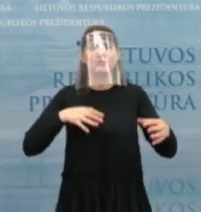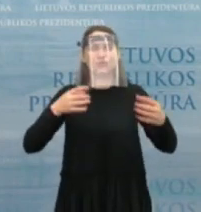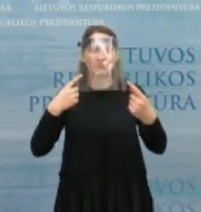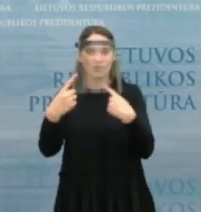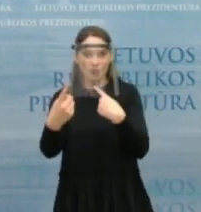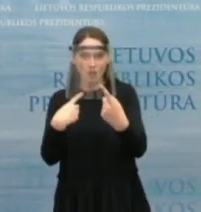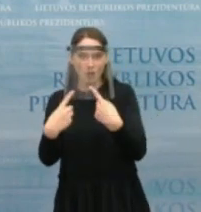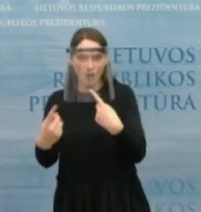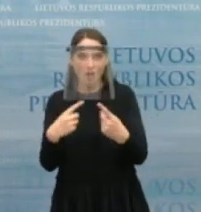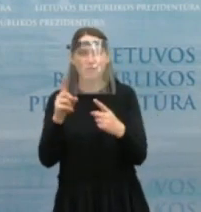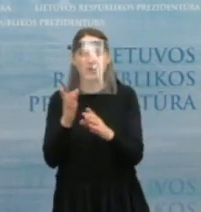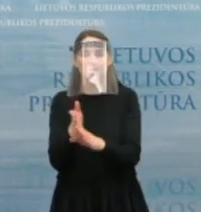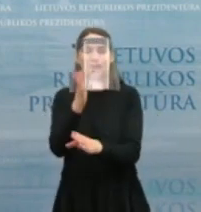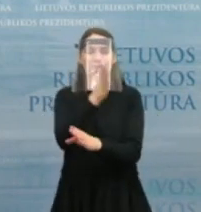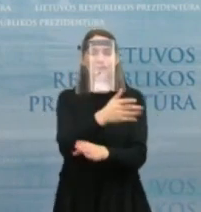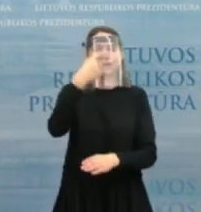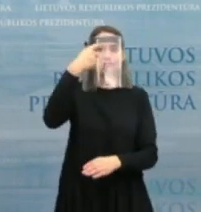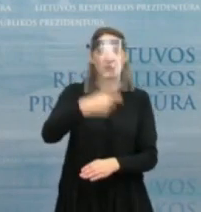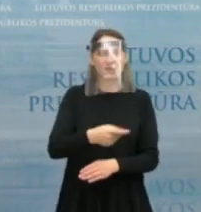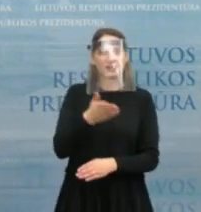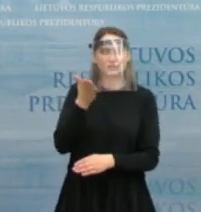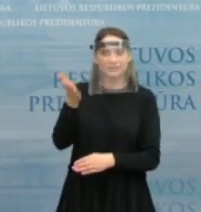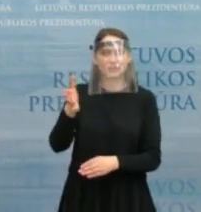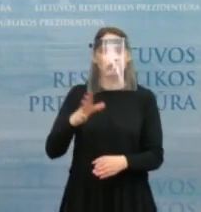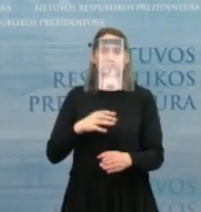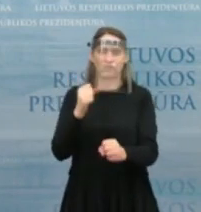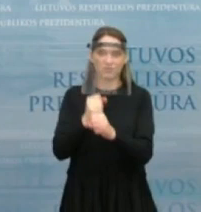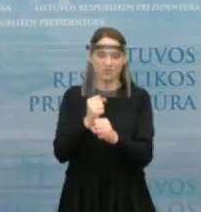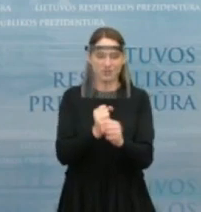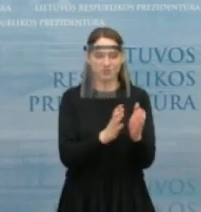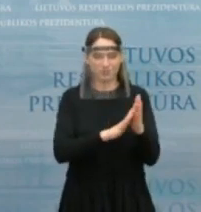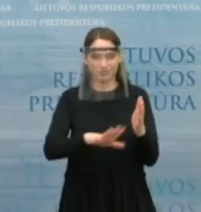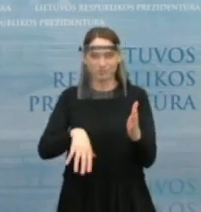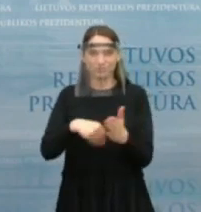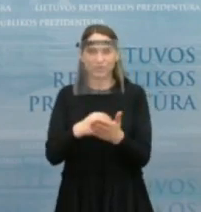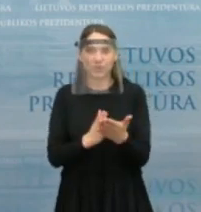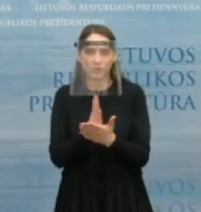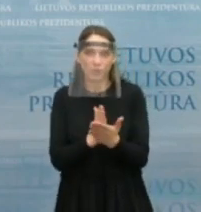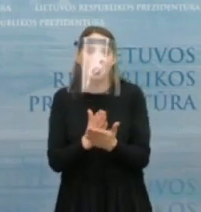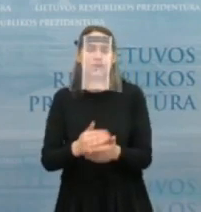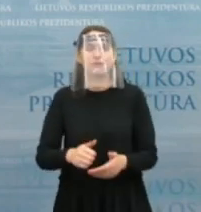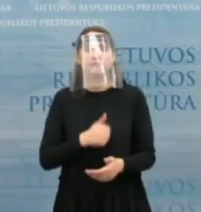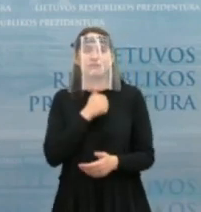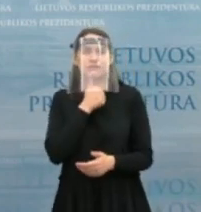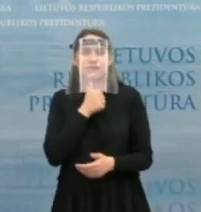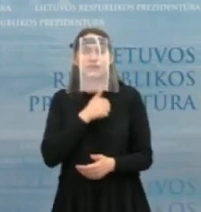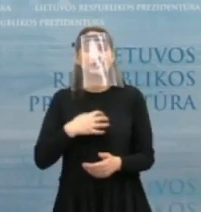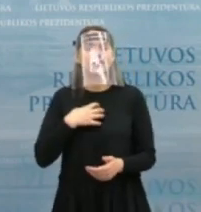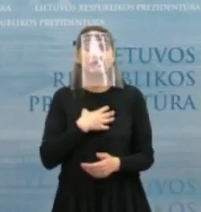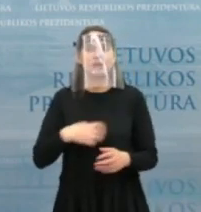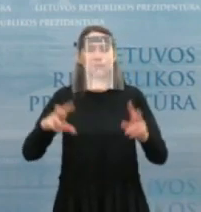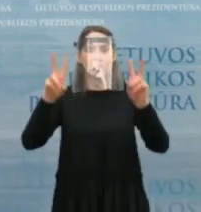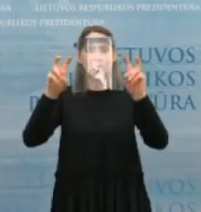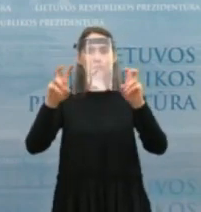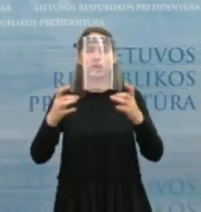visą prezidentūros ir prezidento veiklą, kad tikrai stengiamasi pabrėžti, kad kultūra tikrai